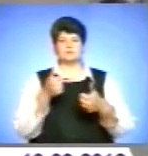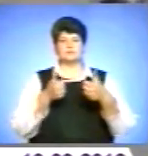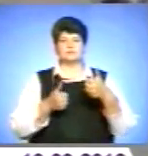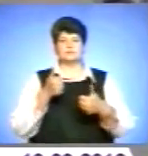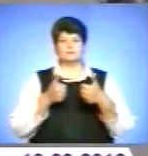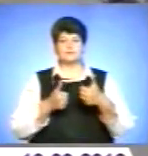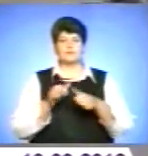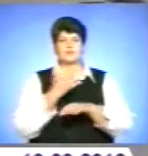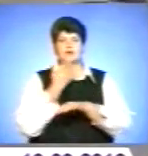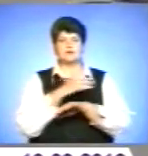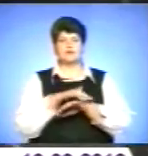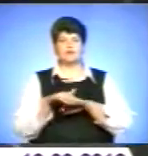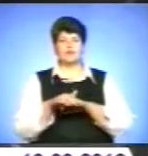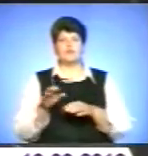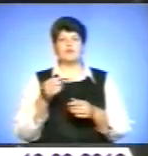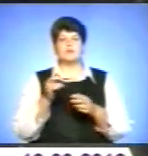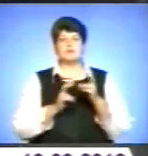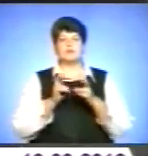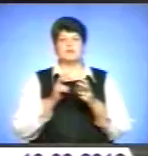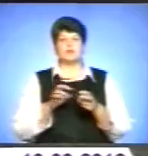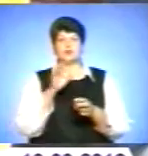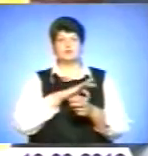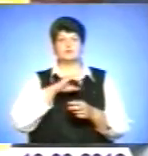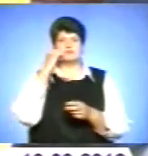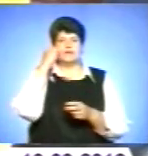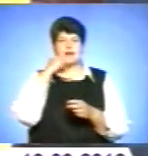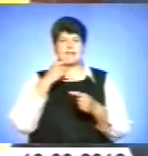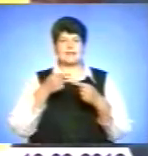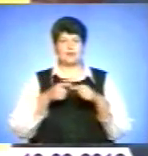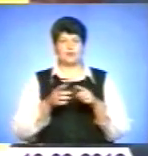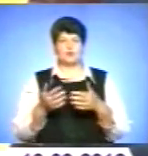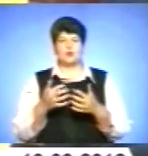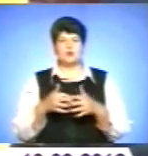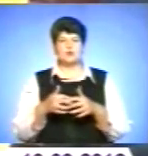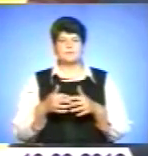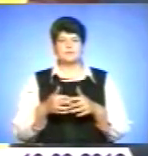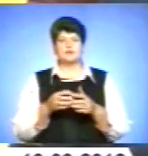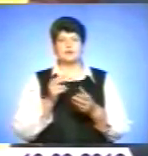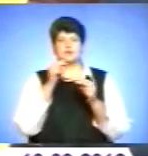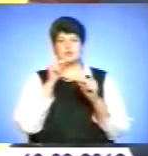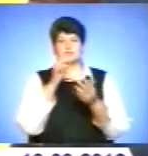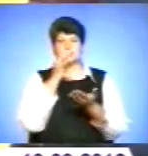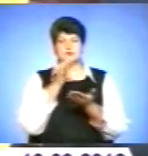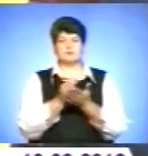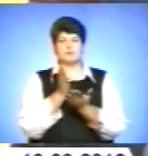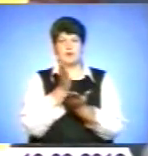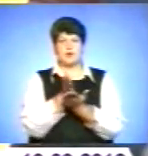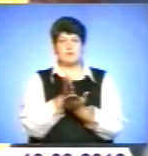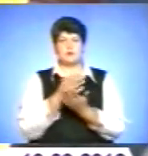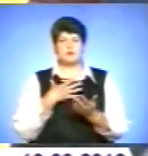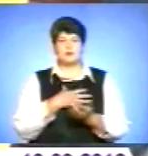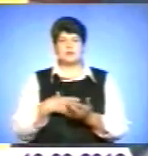Виявляється, підприємства використовують застарілі технології. ПРАВИЦІЇ, я скажу прямо, обеспокоєно ситуацією,